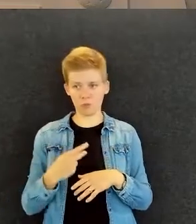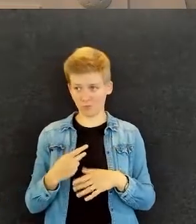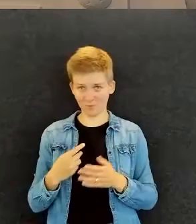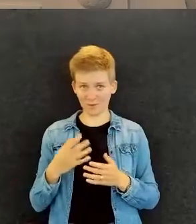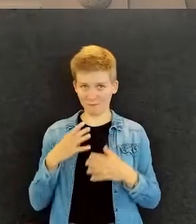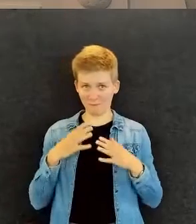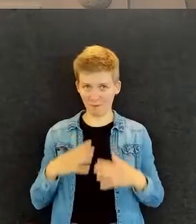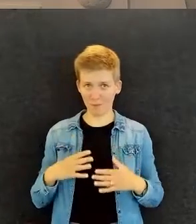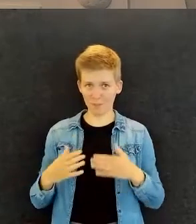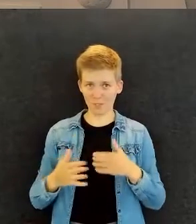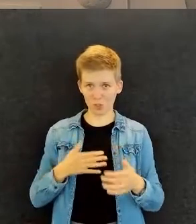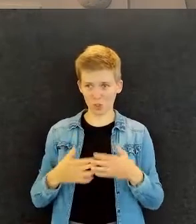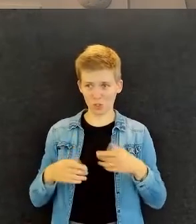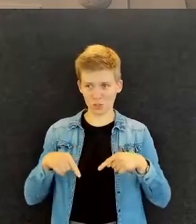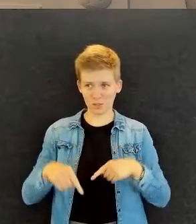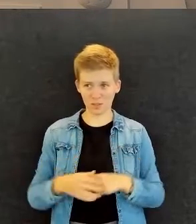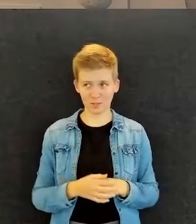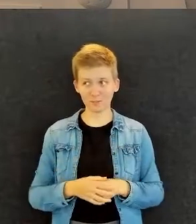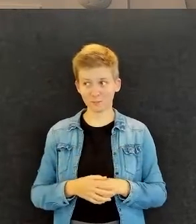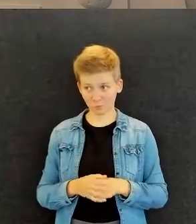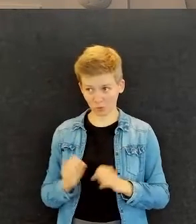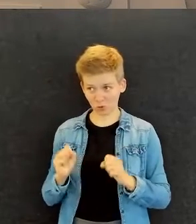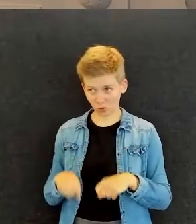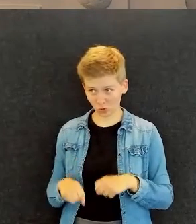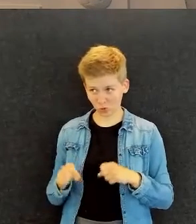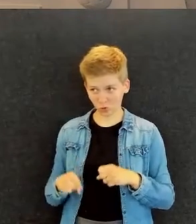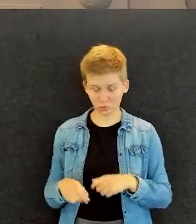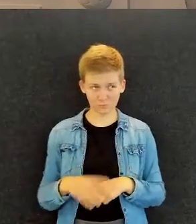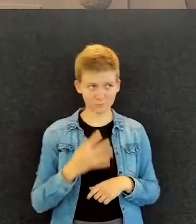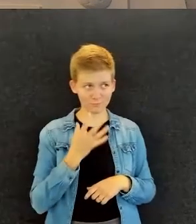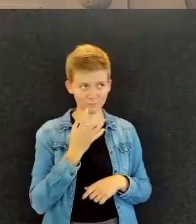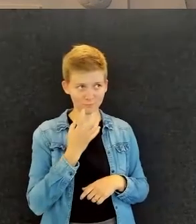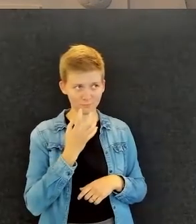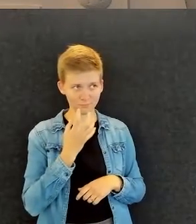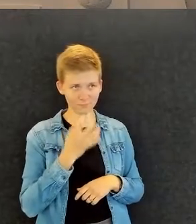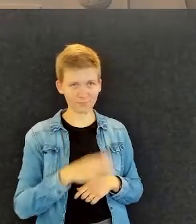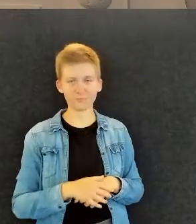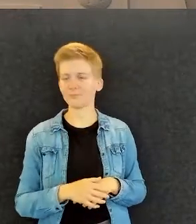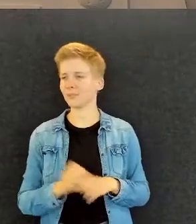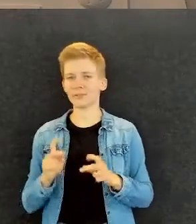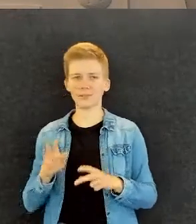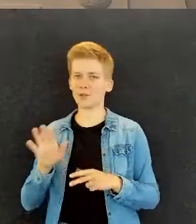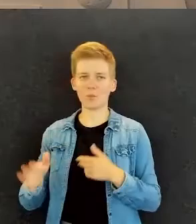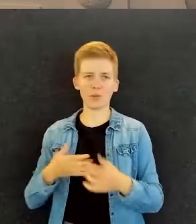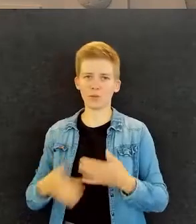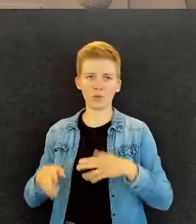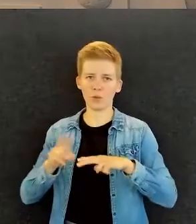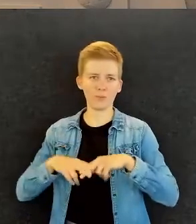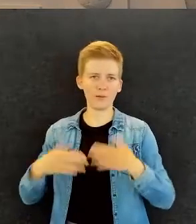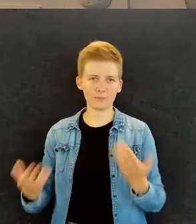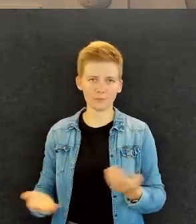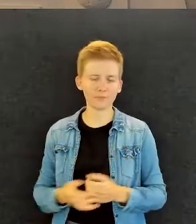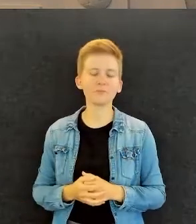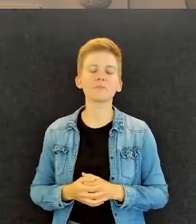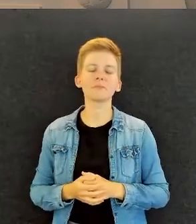on, niin sitten ilmeisesti näki, että ei tämä sitten ole hänen paikka. Ja oli myös haastattelussa, oli myös vammainen henkilö mukana.